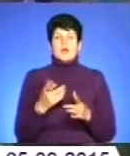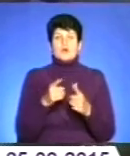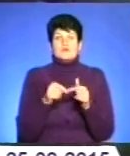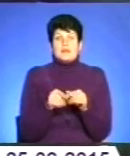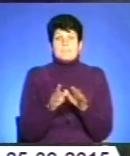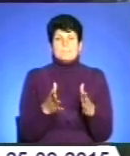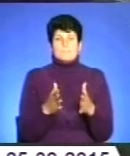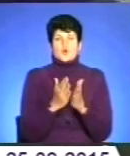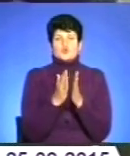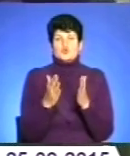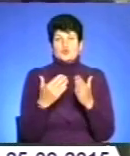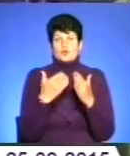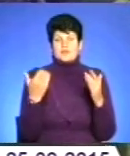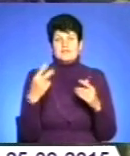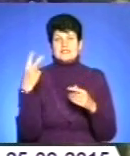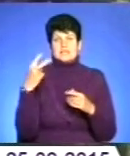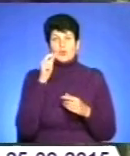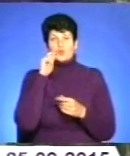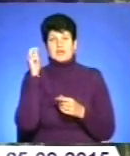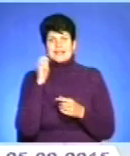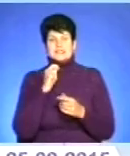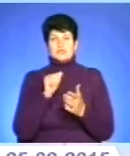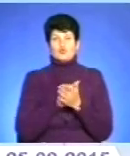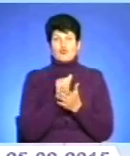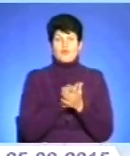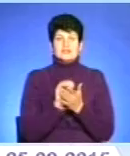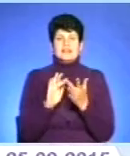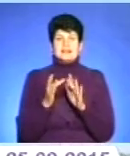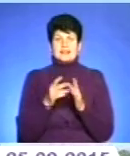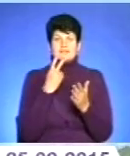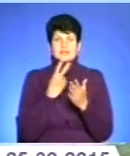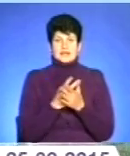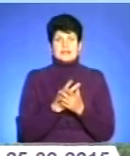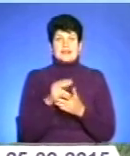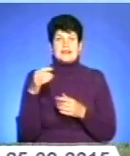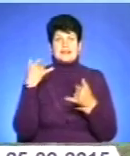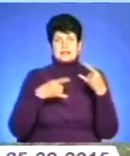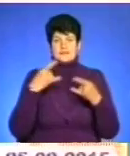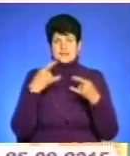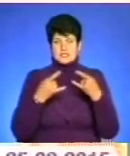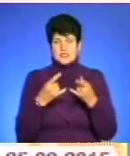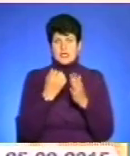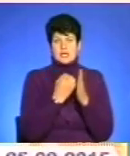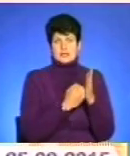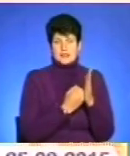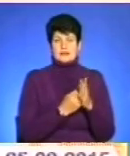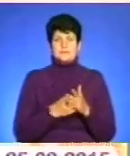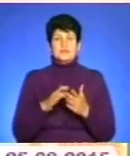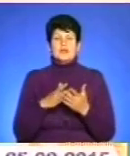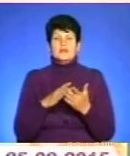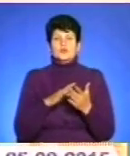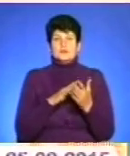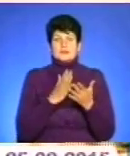зокрема для 20 всеукраїнських друкованих інтернет-видань і телевізійних каналів. Туризм тримається на активних людях і,